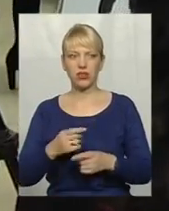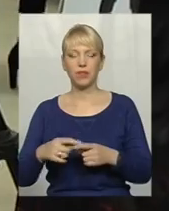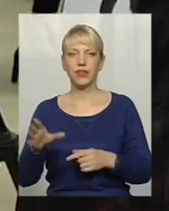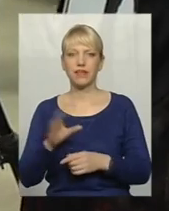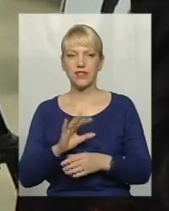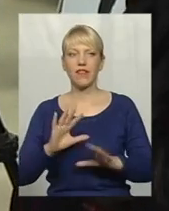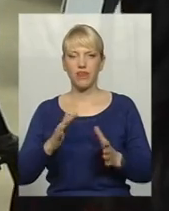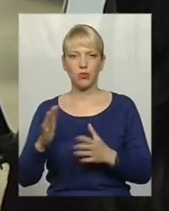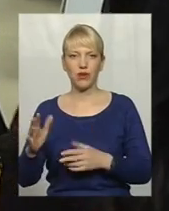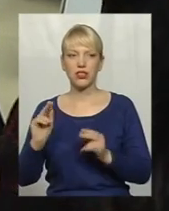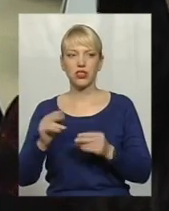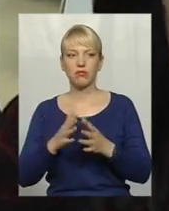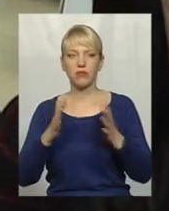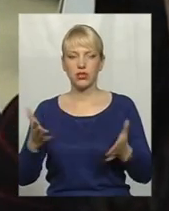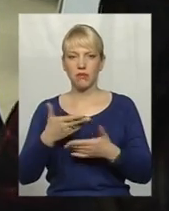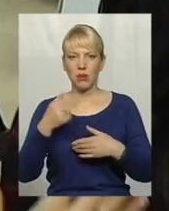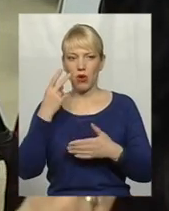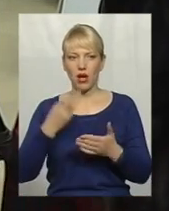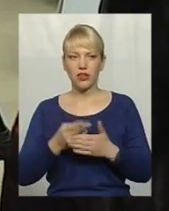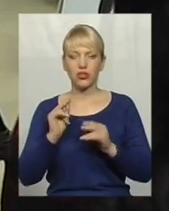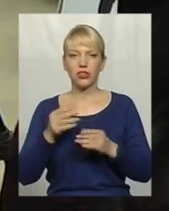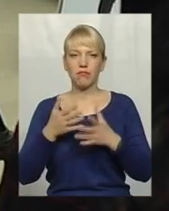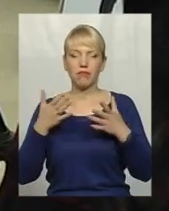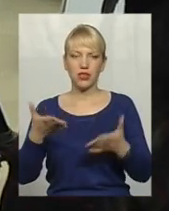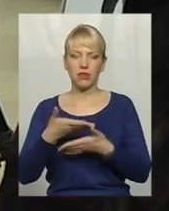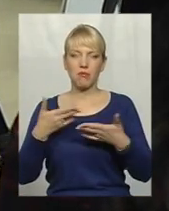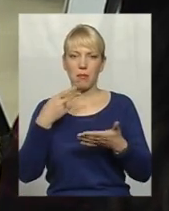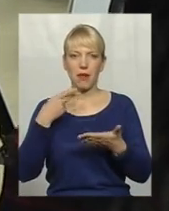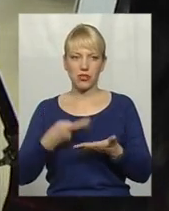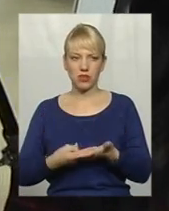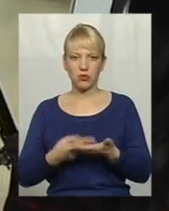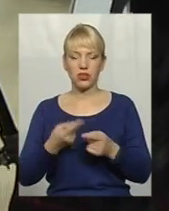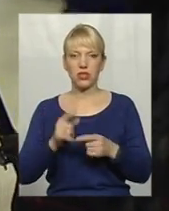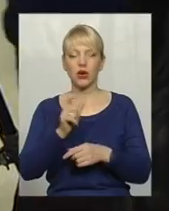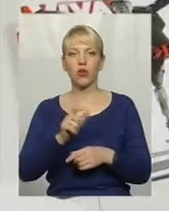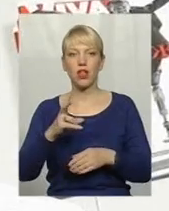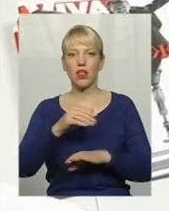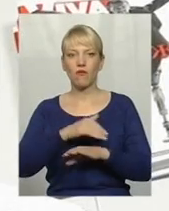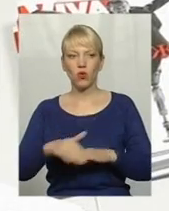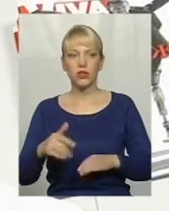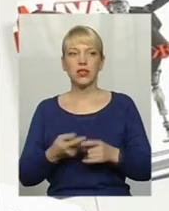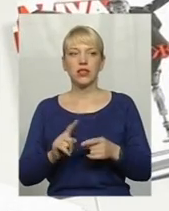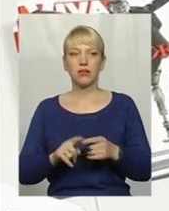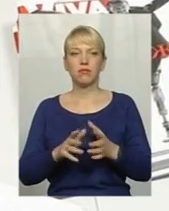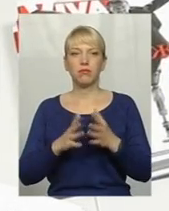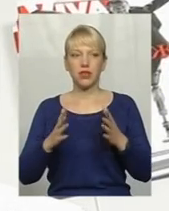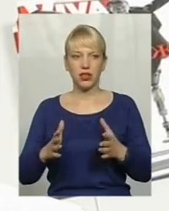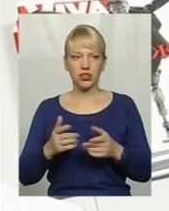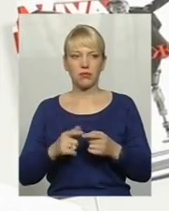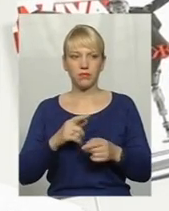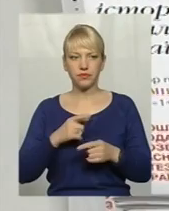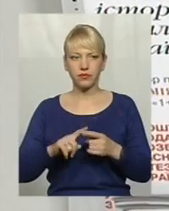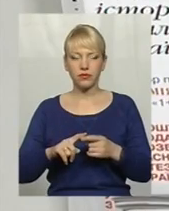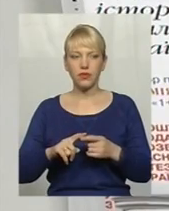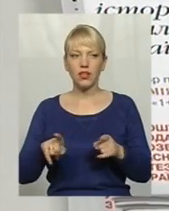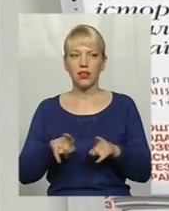відбувається. Чим більше ми показуємо, чим більше ми бачимо цих людей на вулиці, тим швидше і змінюватиме ця